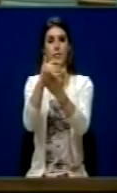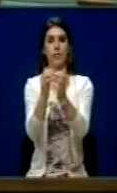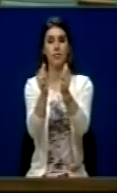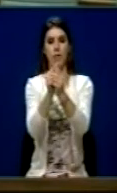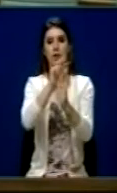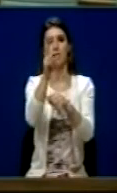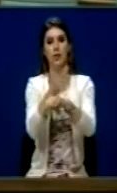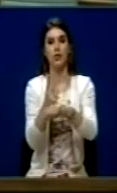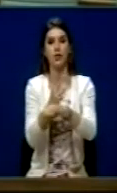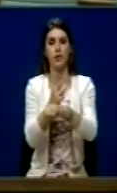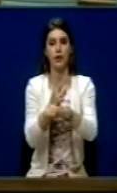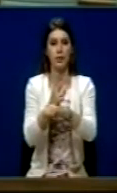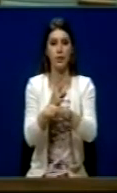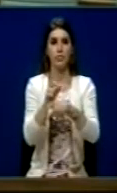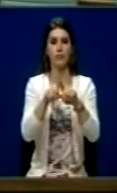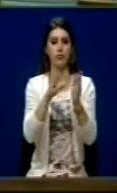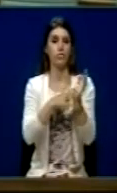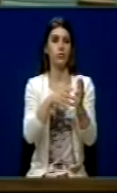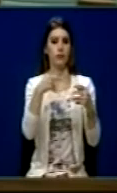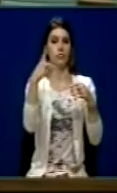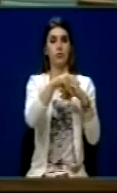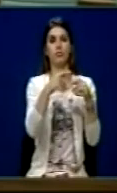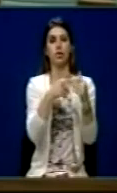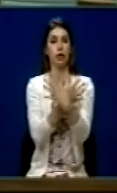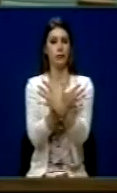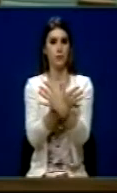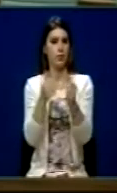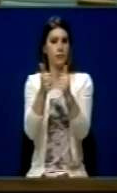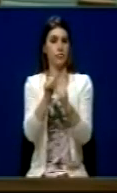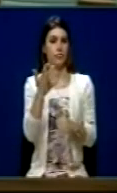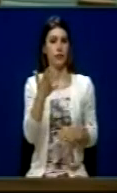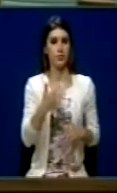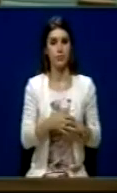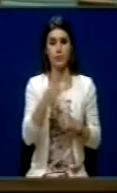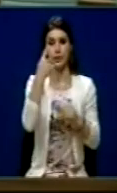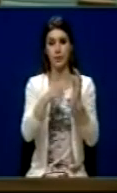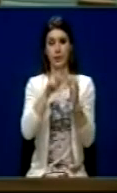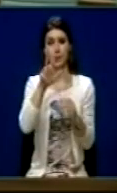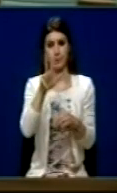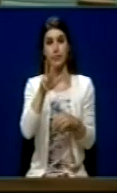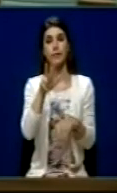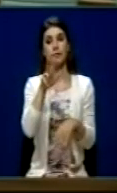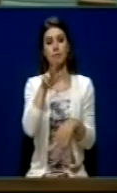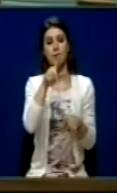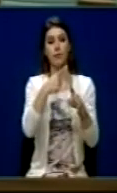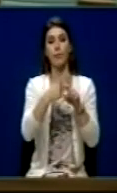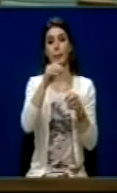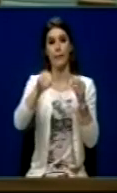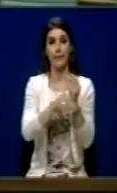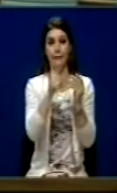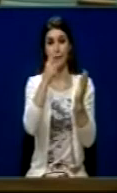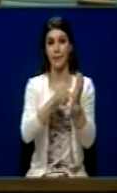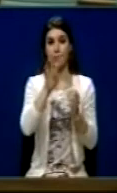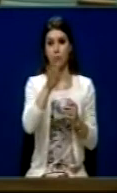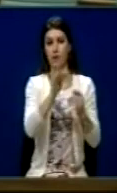një shtetë tjetër, që është, natërështë, dalesë për të bashkuar me Shqipëri. Pra, në një një pikë 3 aktual, edhe kjo shtesa një pikë këtër, nuk e